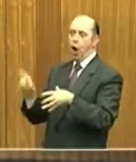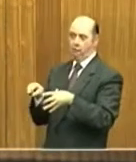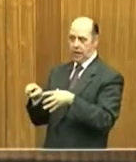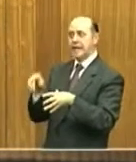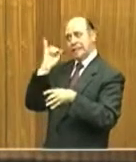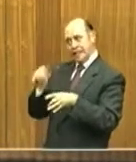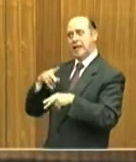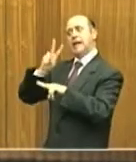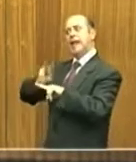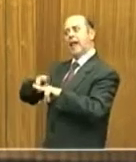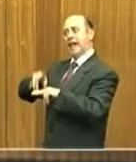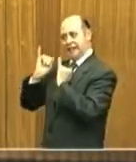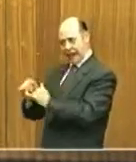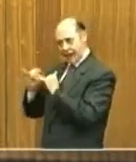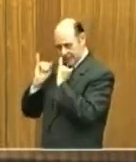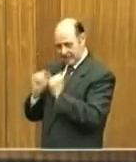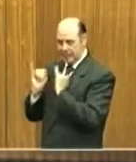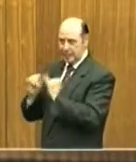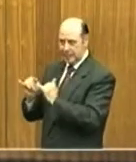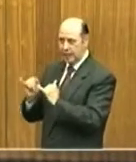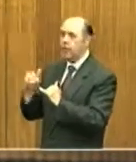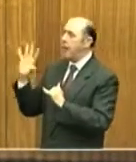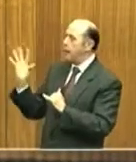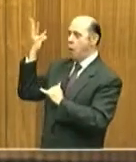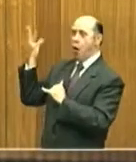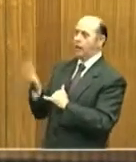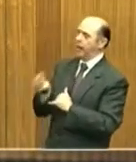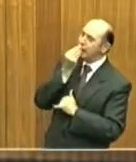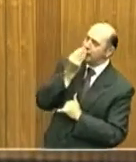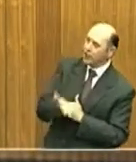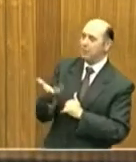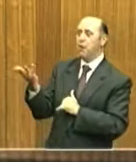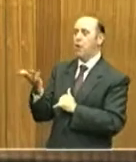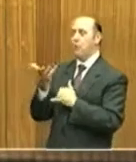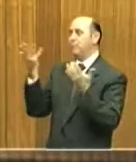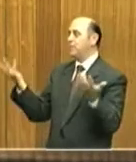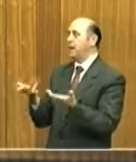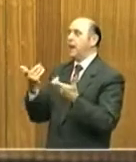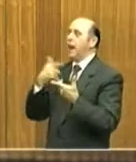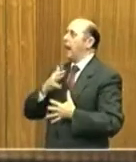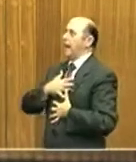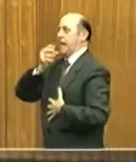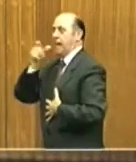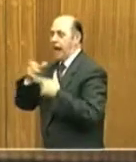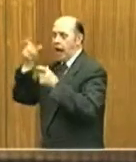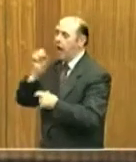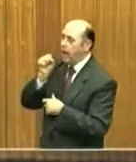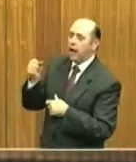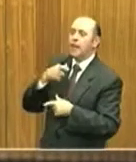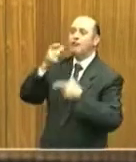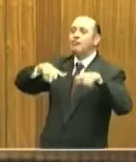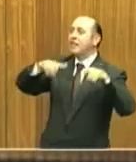'italianità, sulla moda, sul cibo, sulla lirica, sulle città d'arte,